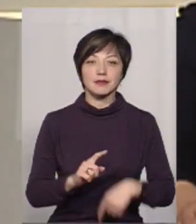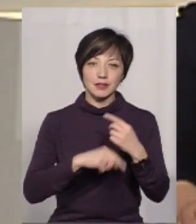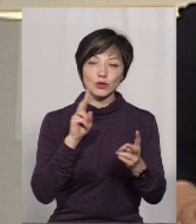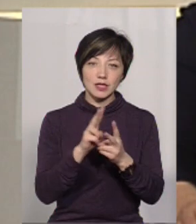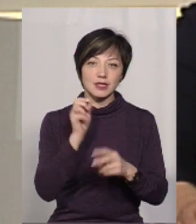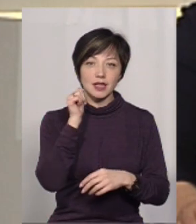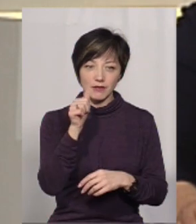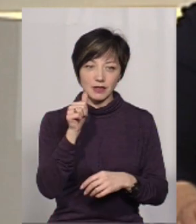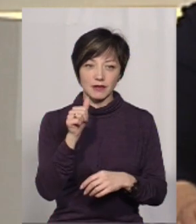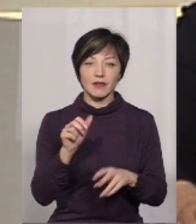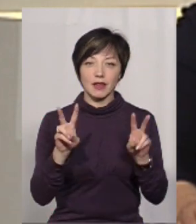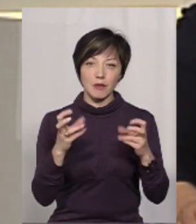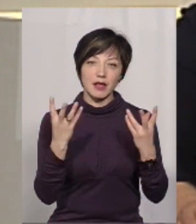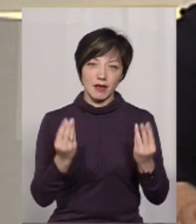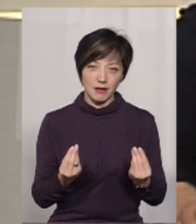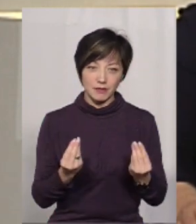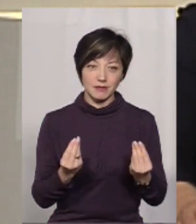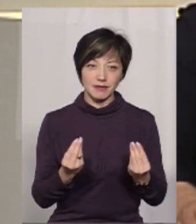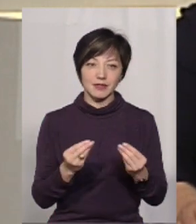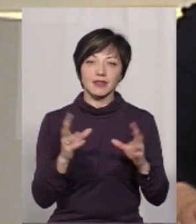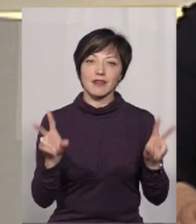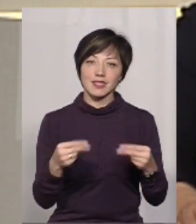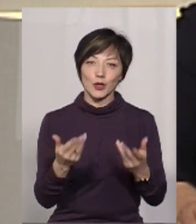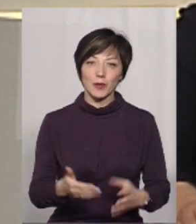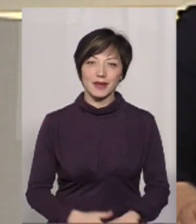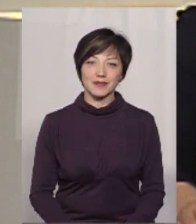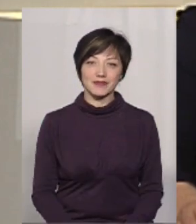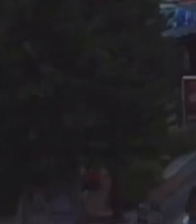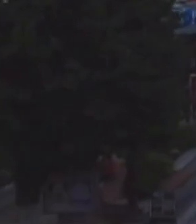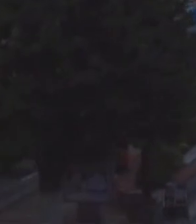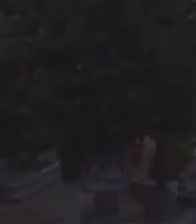Зустрінемося завтра у темі дня. На все добре.